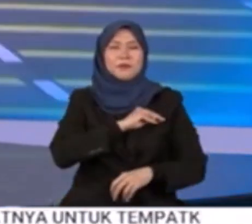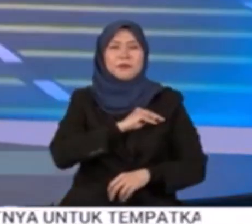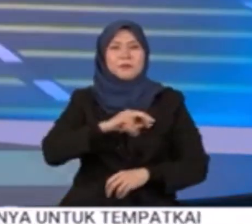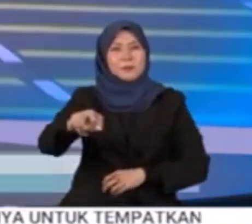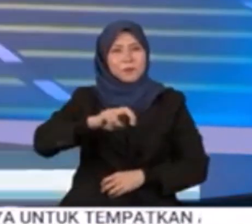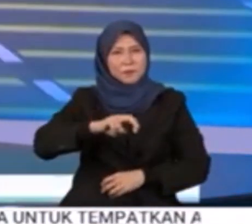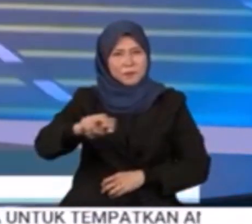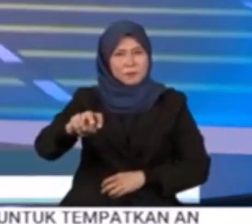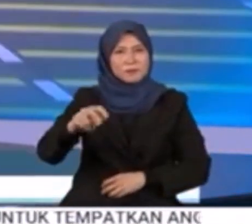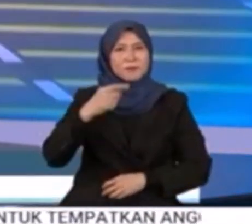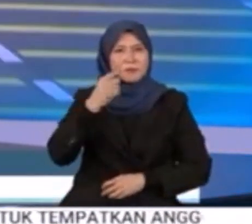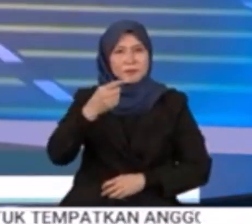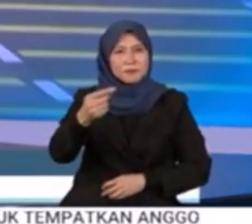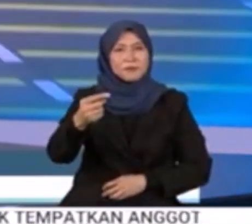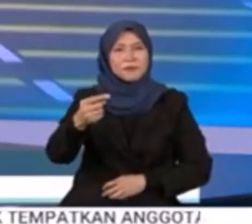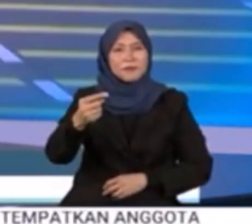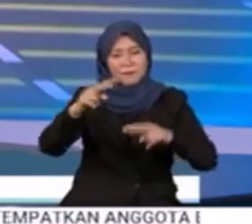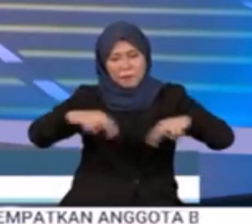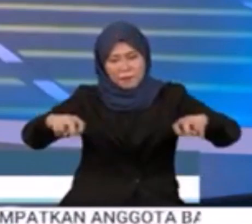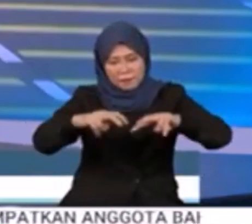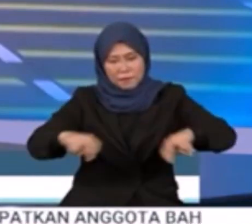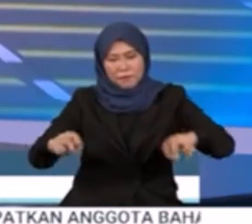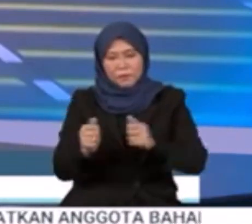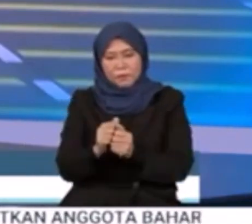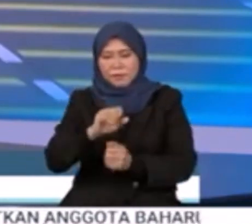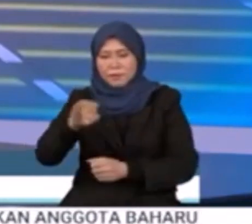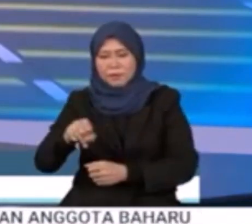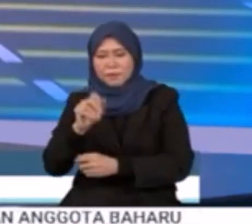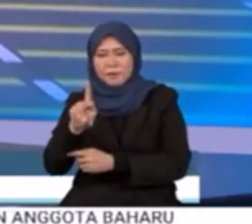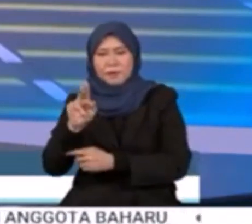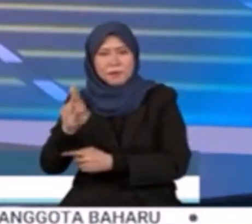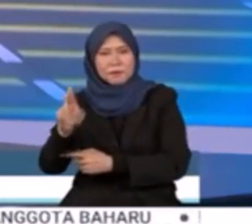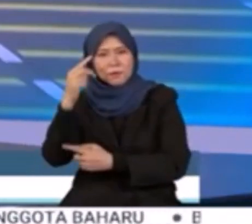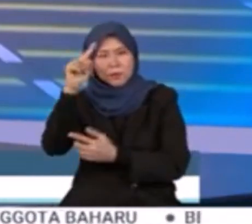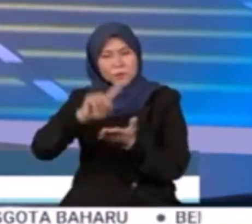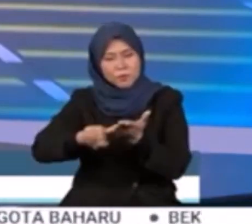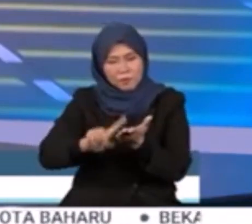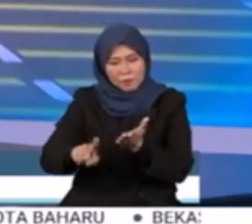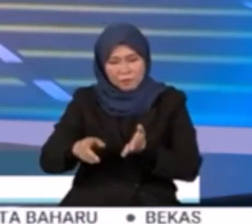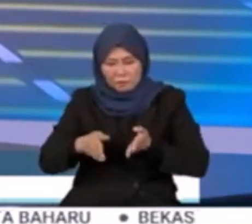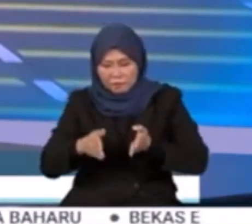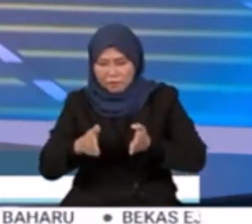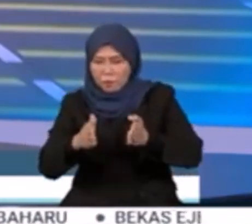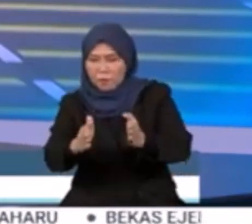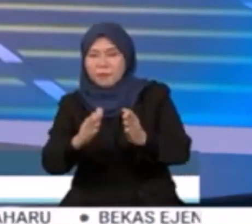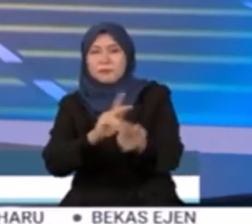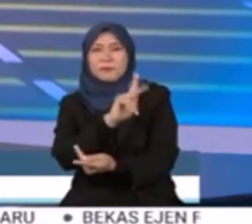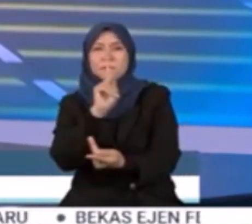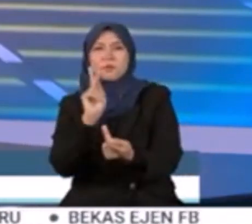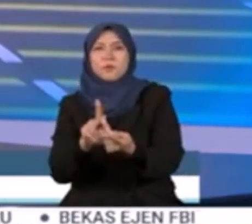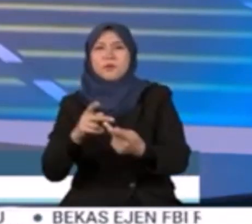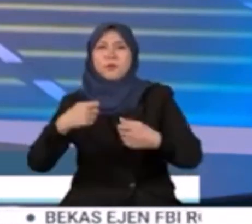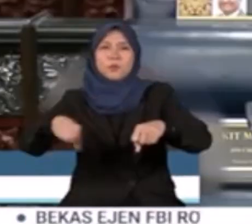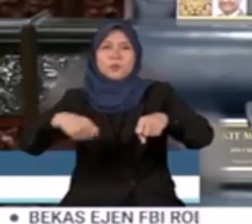Hasbi Habibullah, kajian bersama Jabatan Kerja Raya itu bagi mengenalpasti laluan yang sesuai.